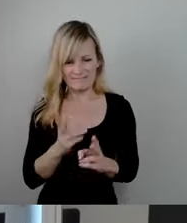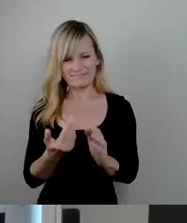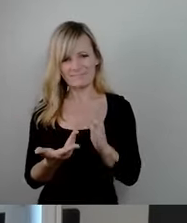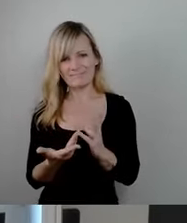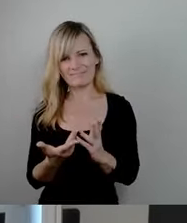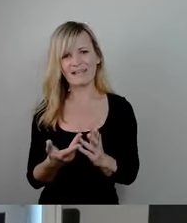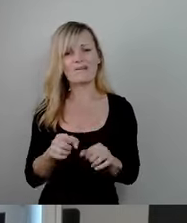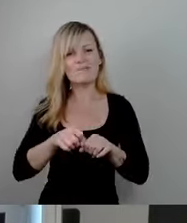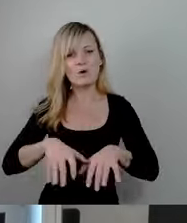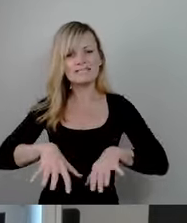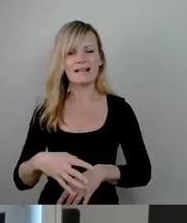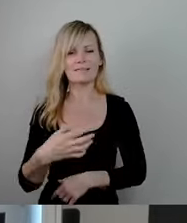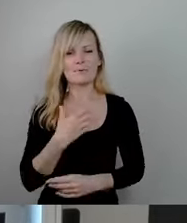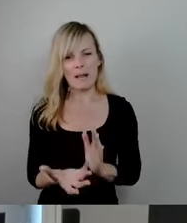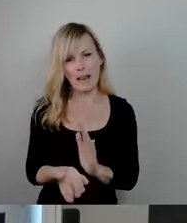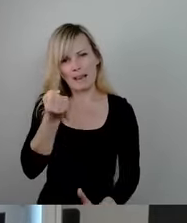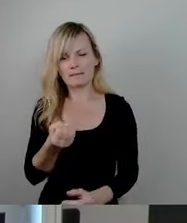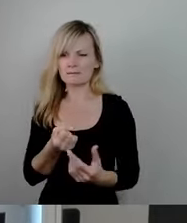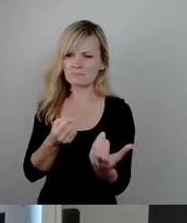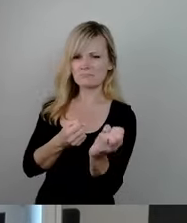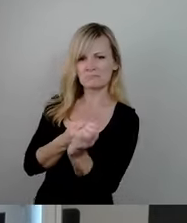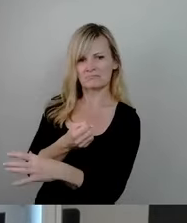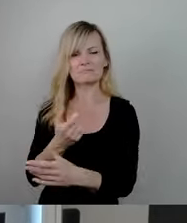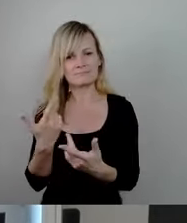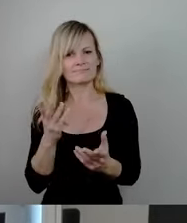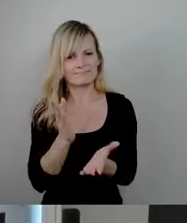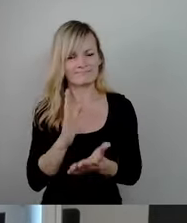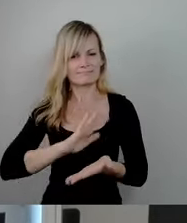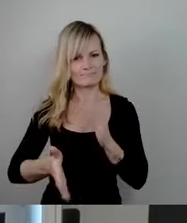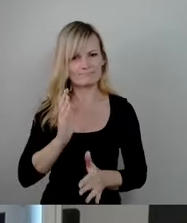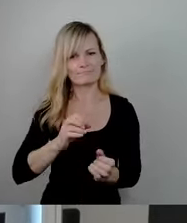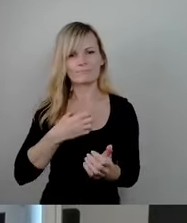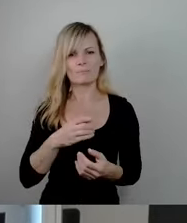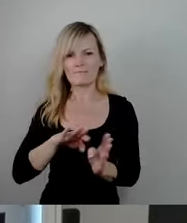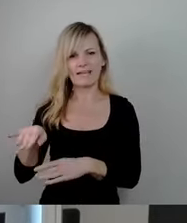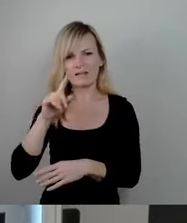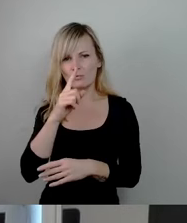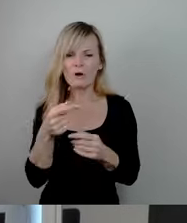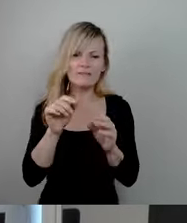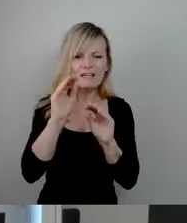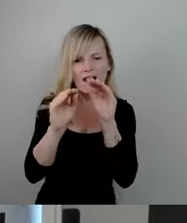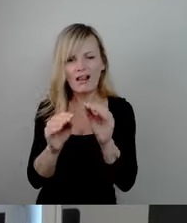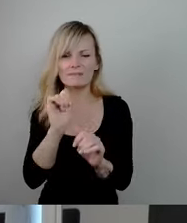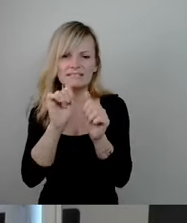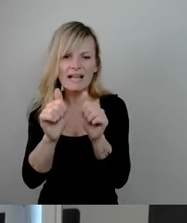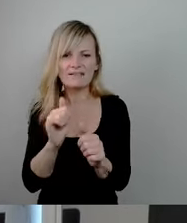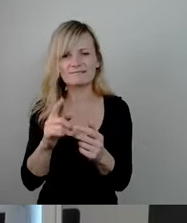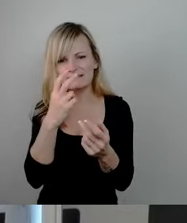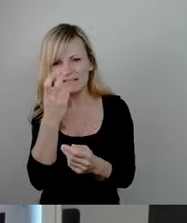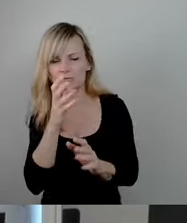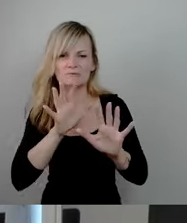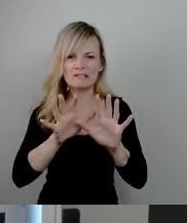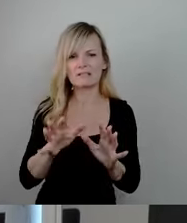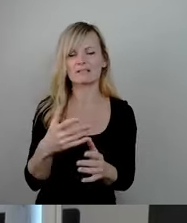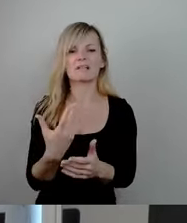zu packen. Aber Sie wissen ja, als Stadt haben wir da nicht wirklich die Zuständigkeit und auch nicht wirklich eine Möglichkeit, jetzt konkret etwas zu ändern. Wir